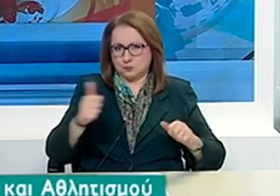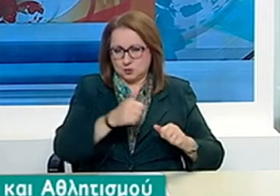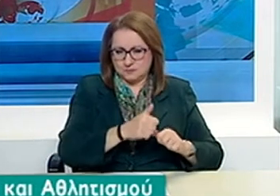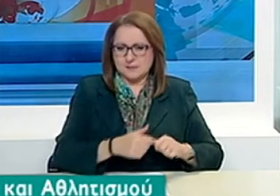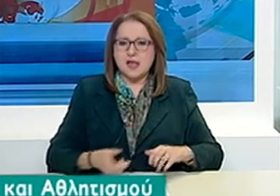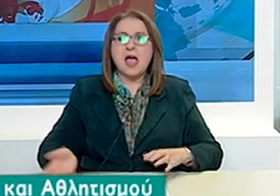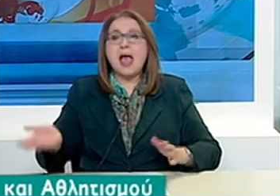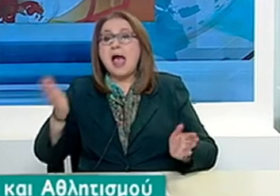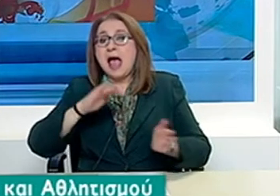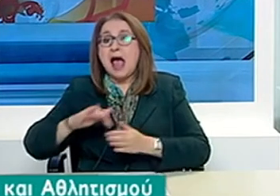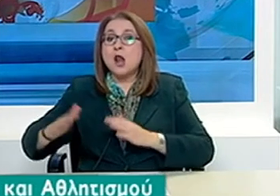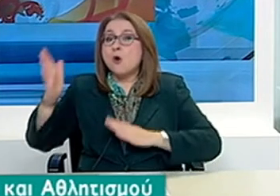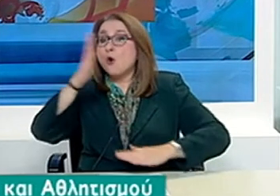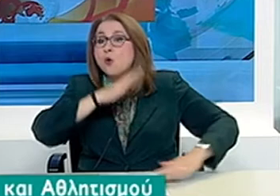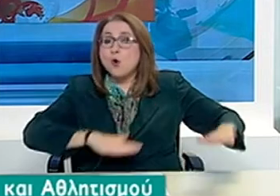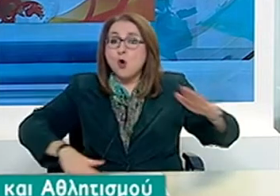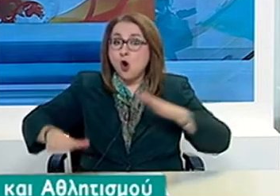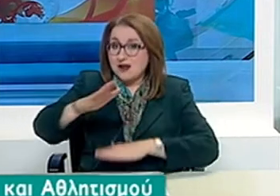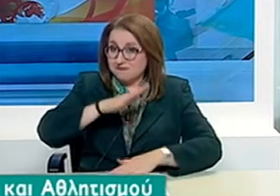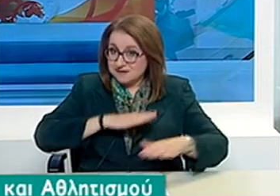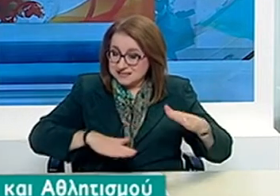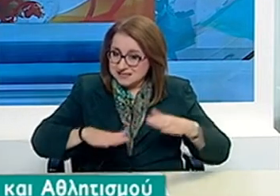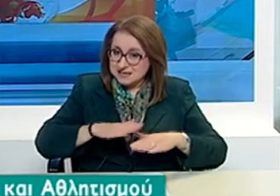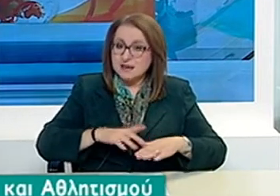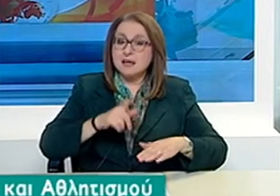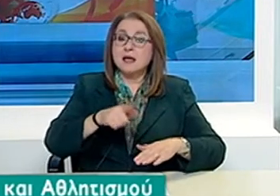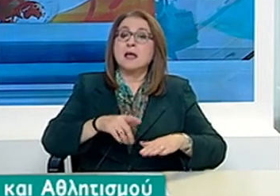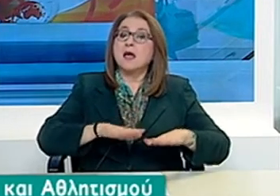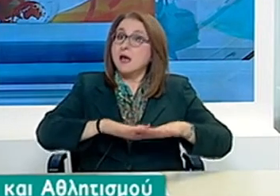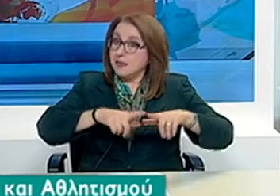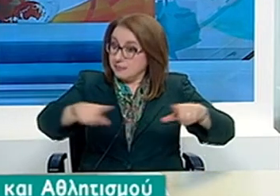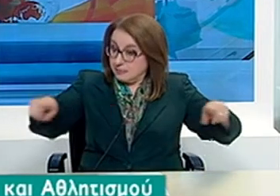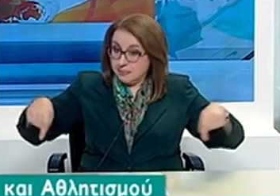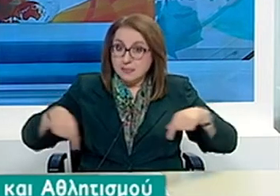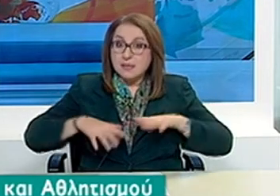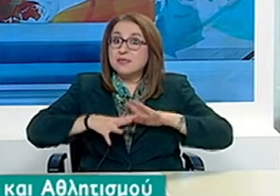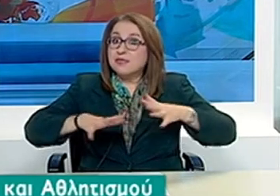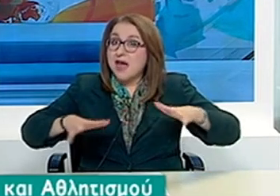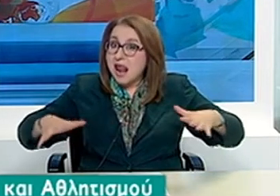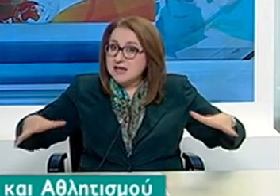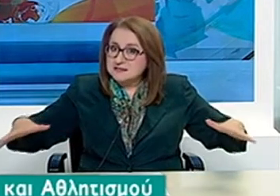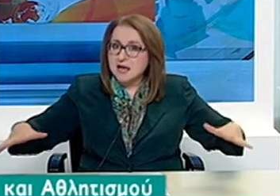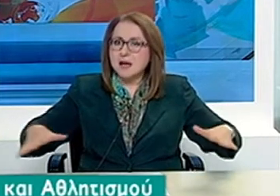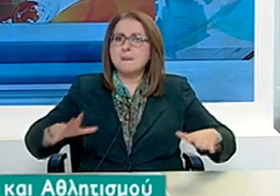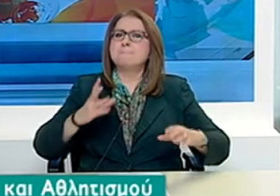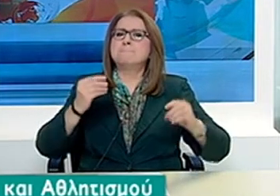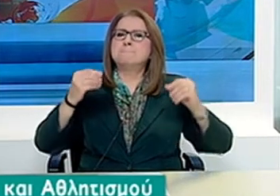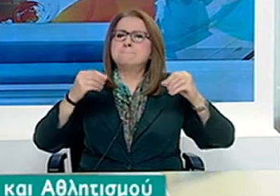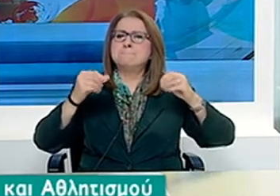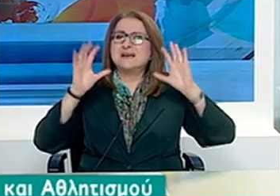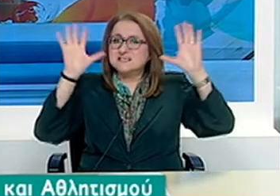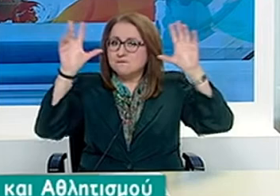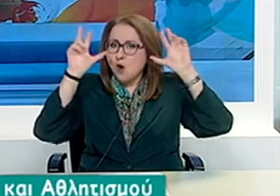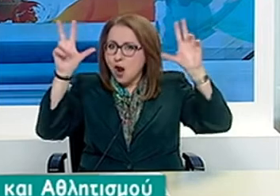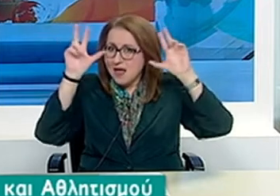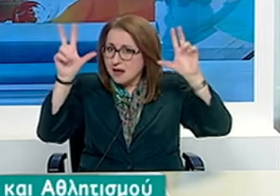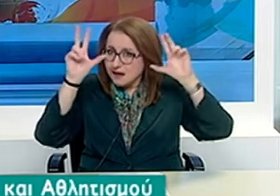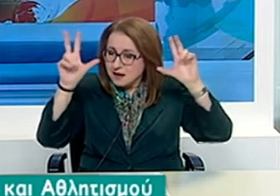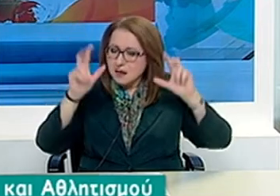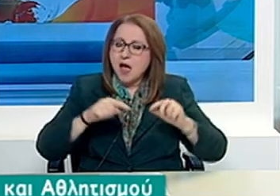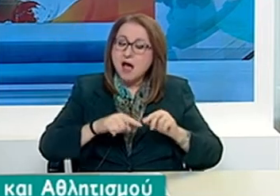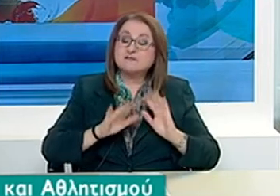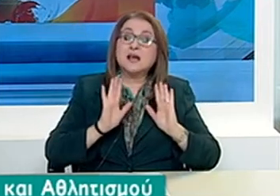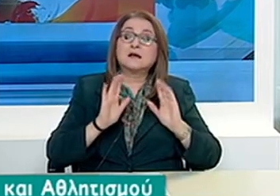σε κολυμπητικές δεξαμενές, θαλάσσιο σχή και αθλήματα παραλίας, όπως για παράδειγμα μπιτς βόλευ, θα επιτραπούν σε